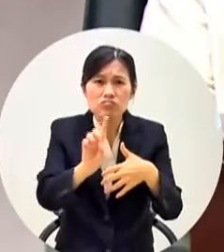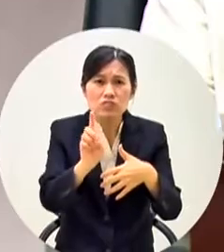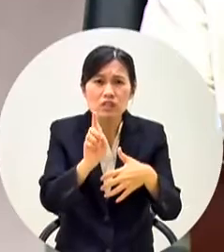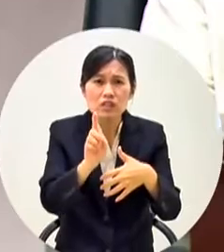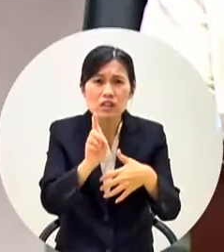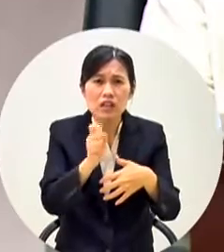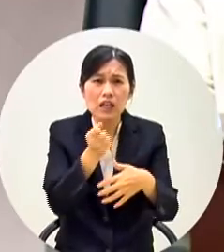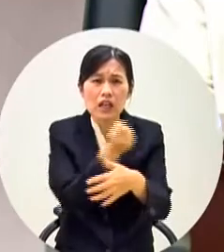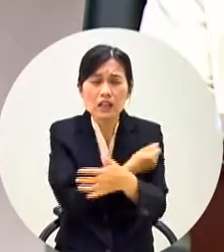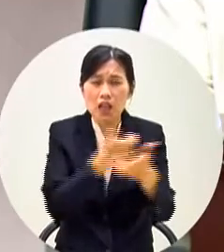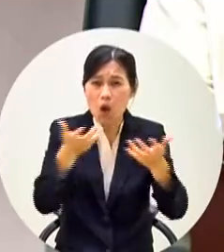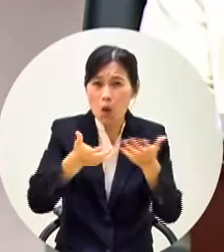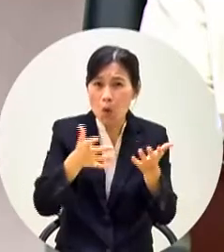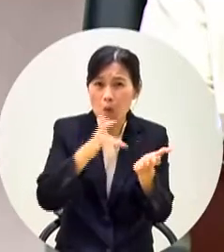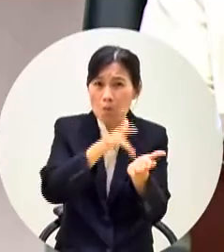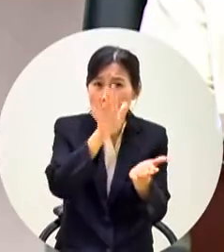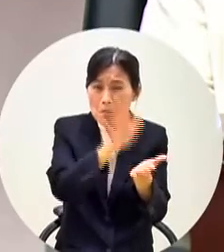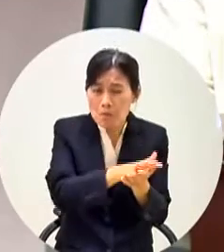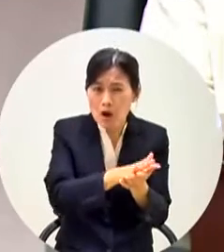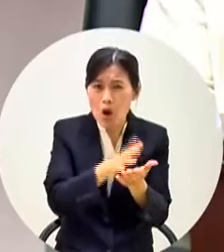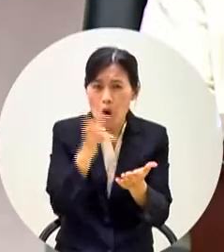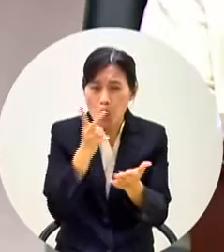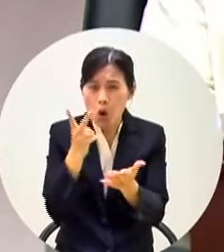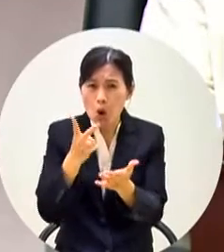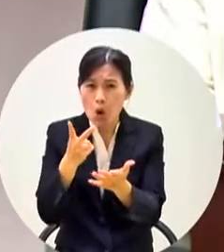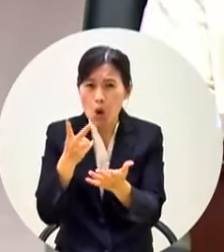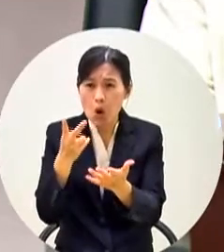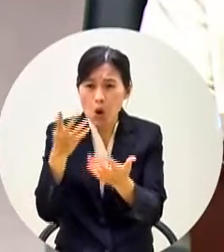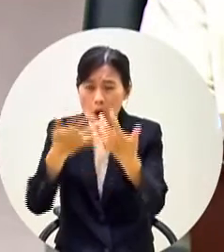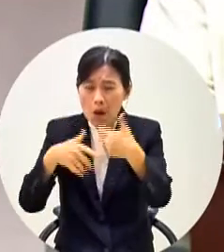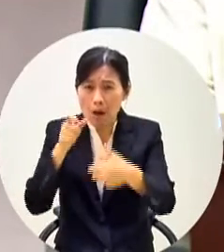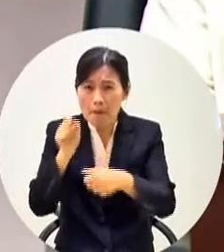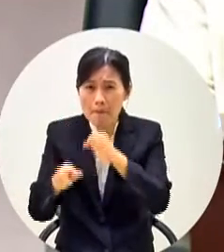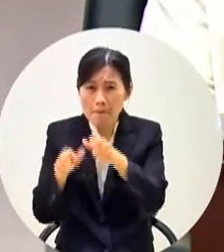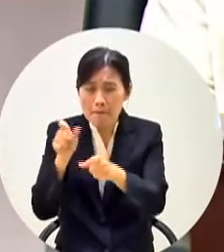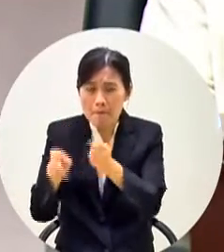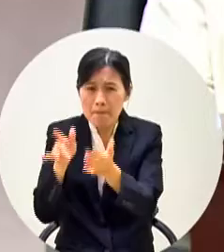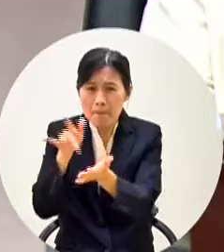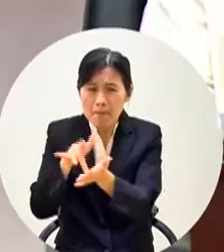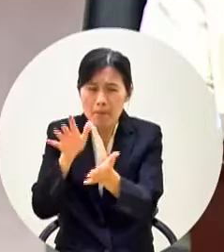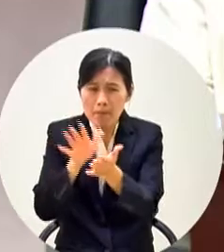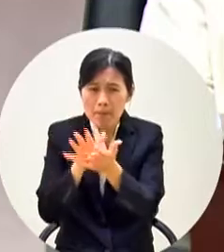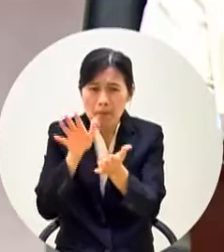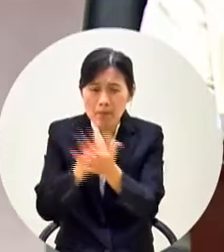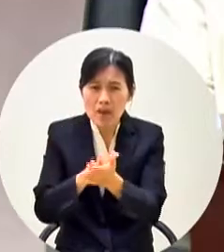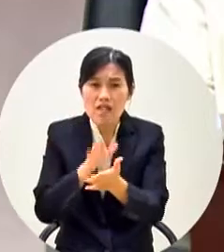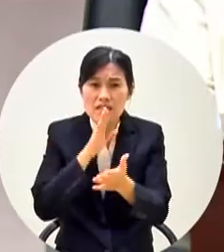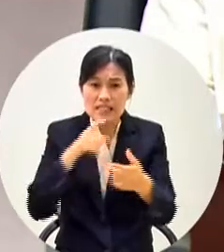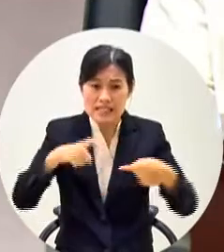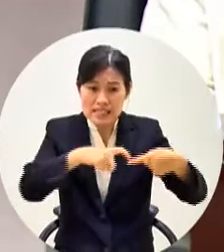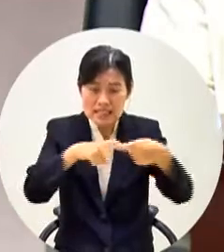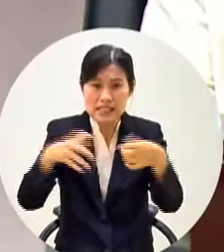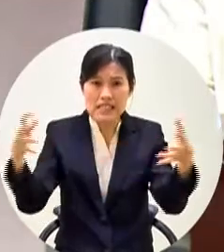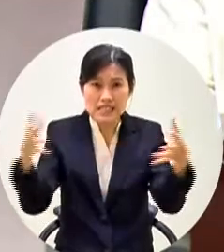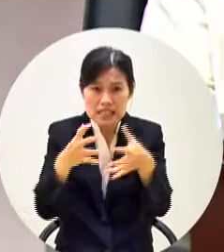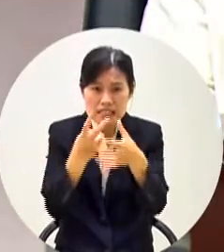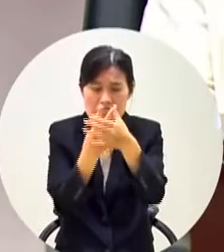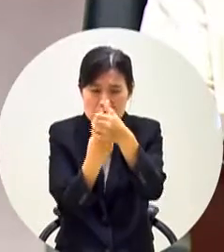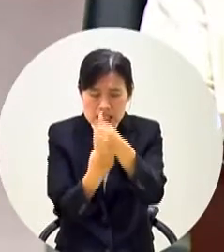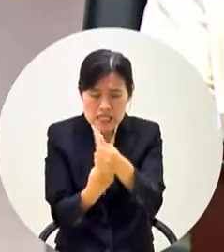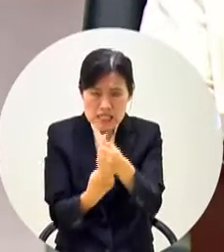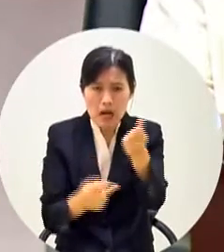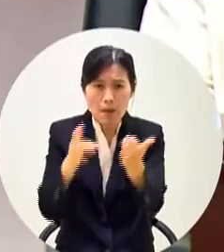跟那個設備採購標是採聯合共同招標還是各校